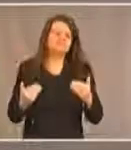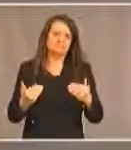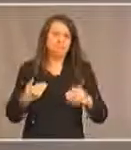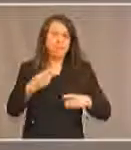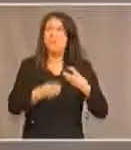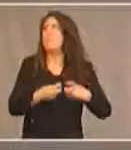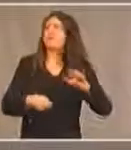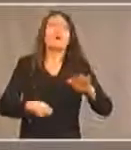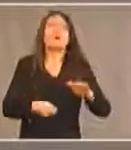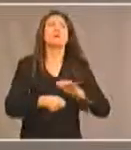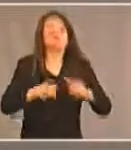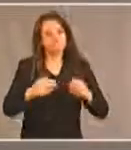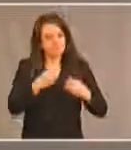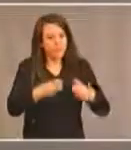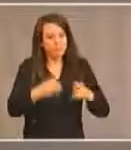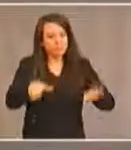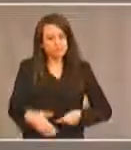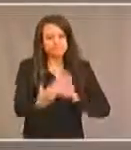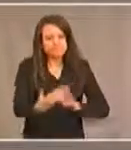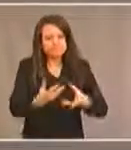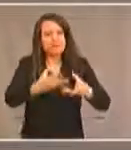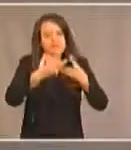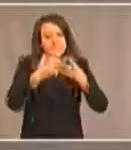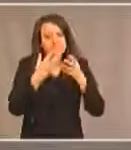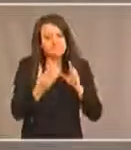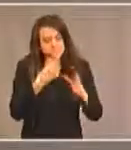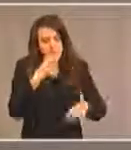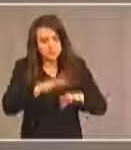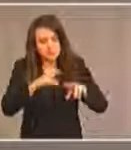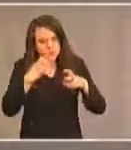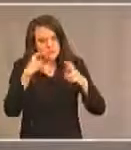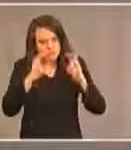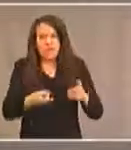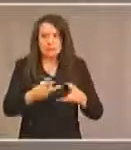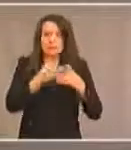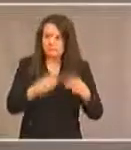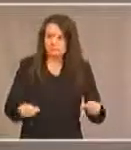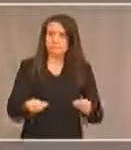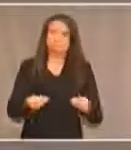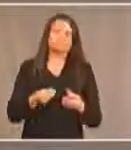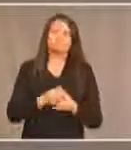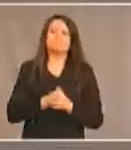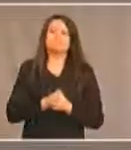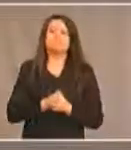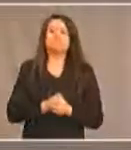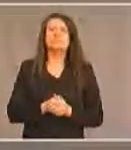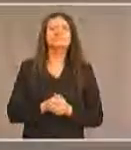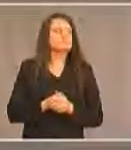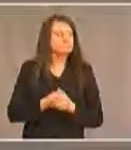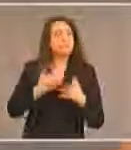front sans craindre d'en parler ou de mobiliser les gens par rapport à cet enjeu